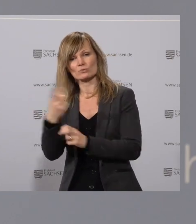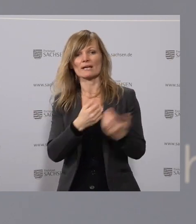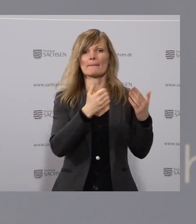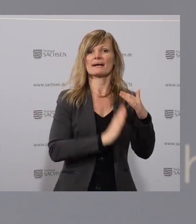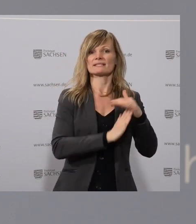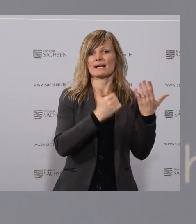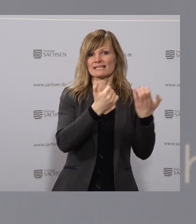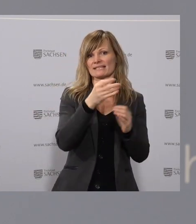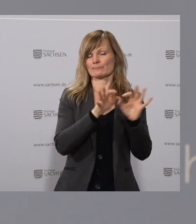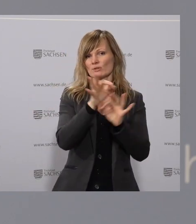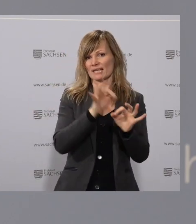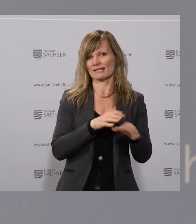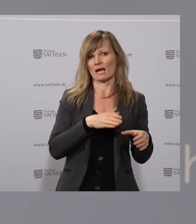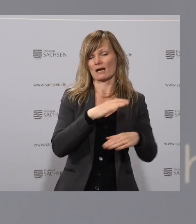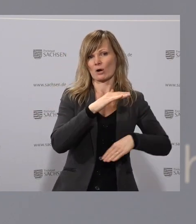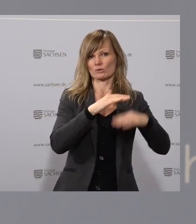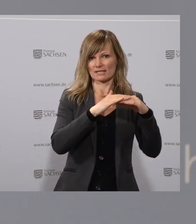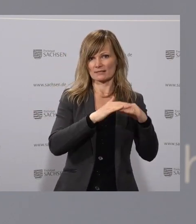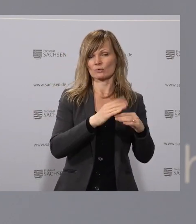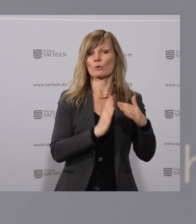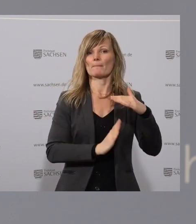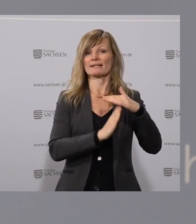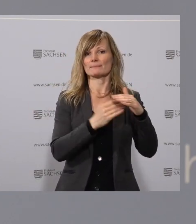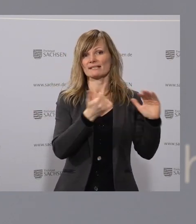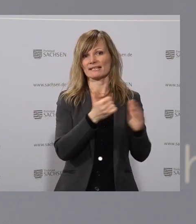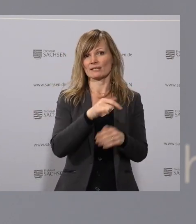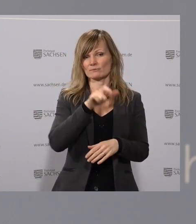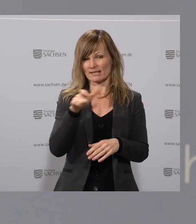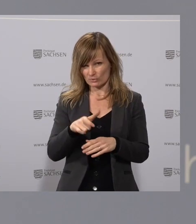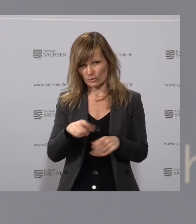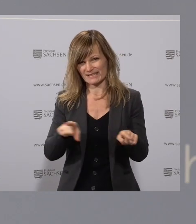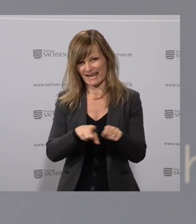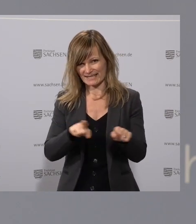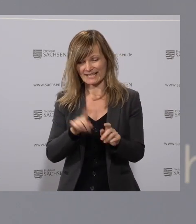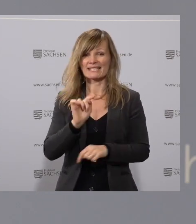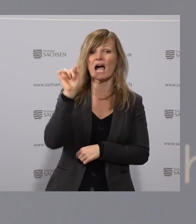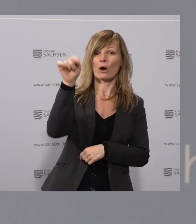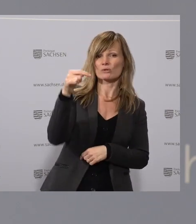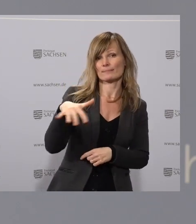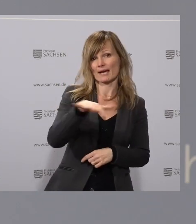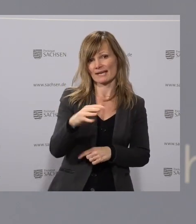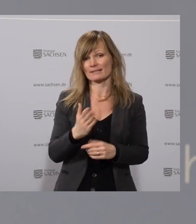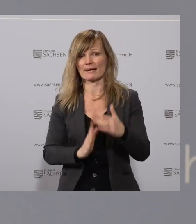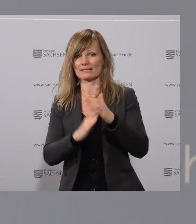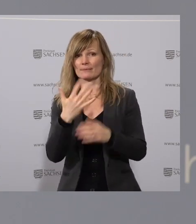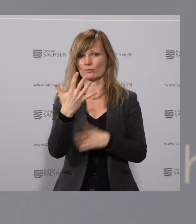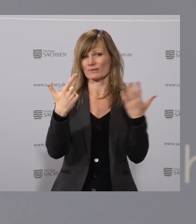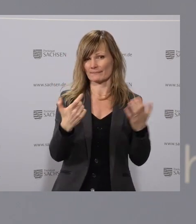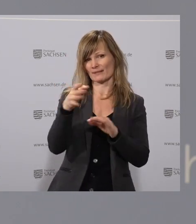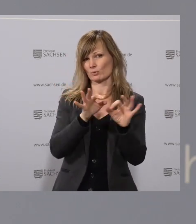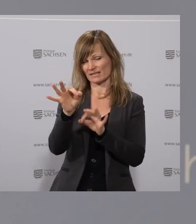Auslastung, höchstens 6000 Personen gleichzeitig. Und im Außenbereich maximal 75%